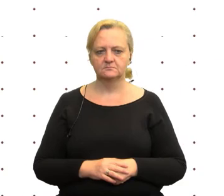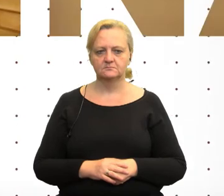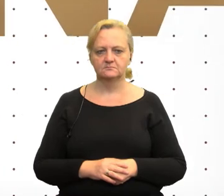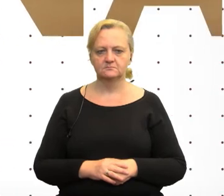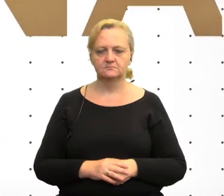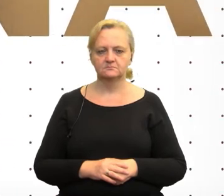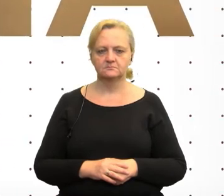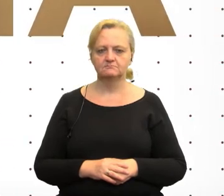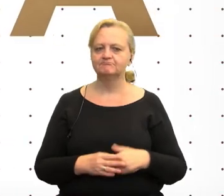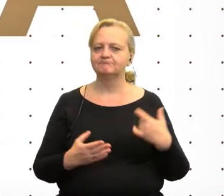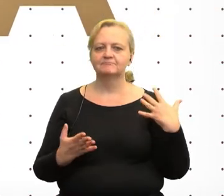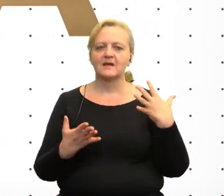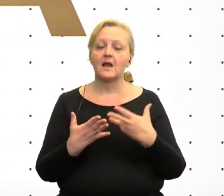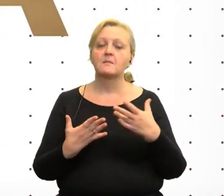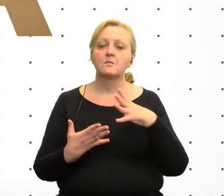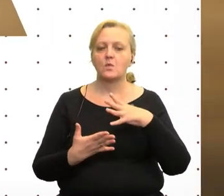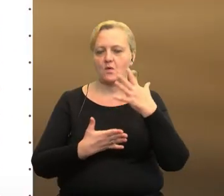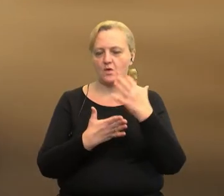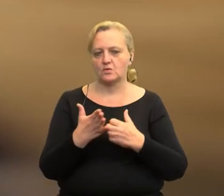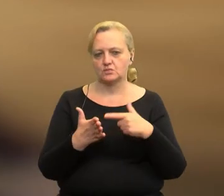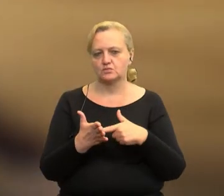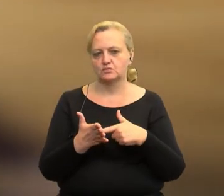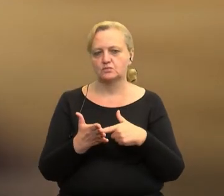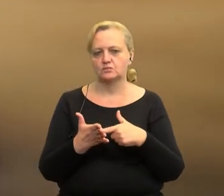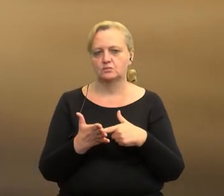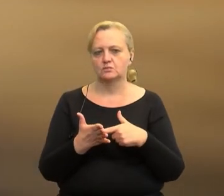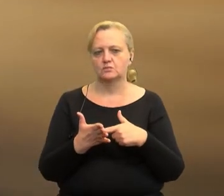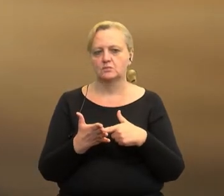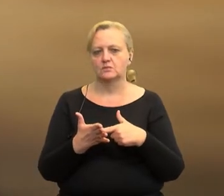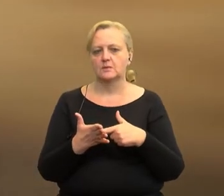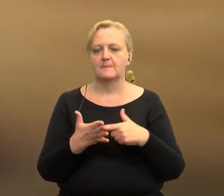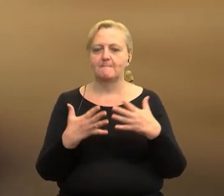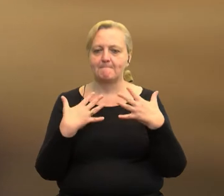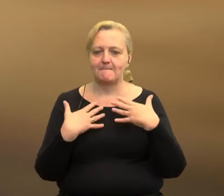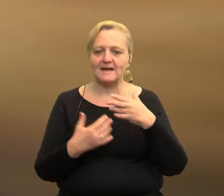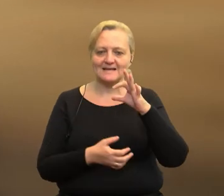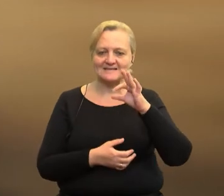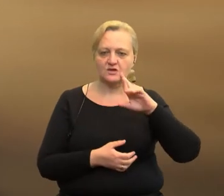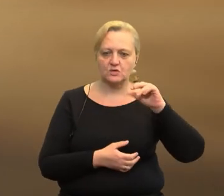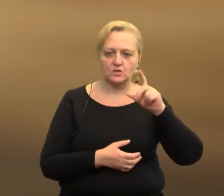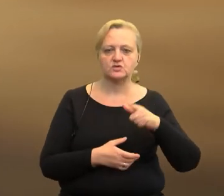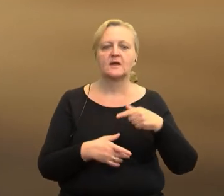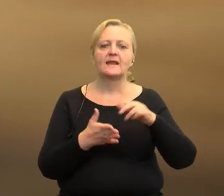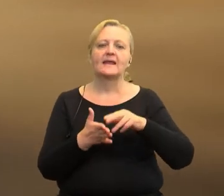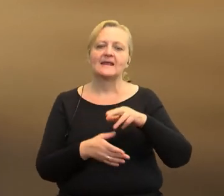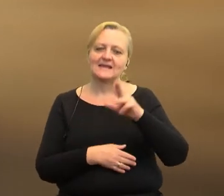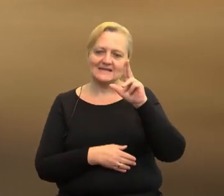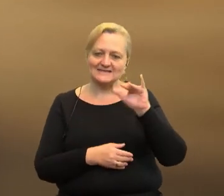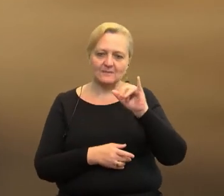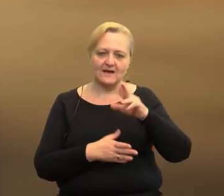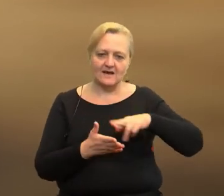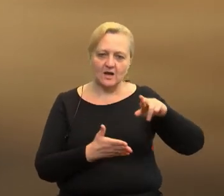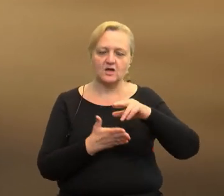Do tej pory wykorzystaliśmy na park sensoryczny i na odnowienie Izby Regionalnej w Czałowicach